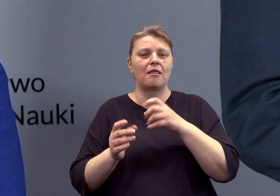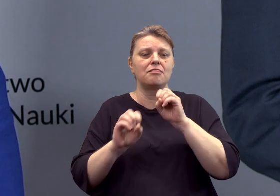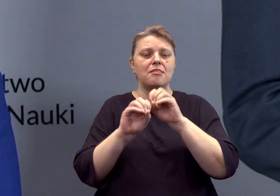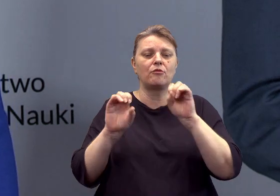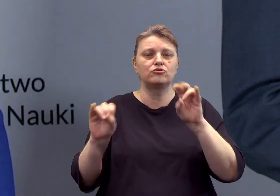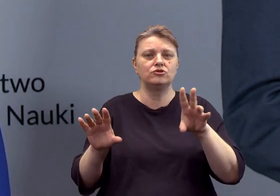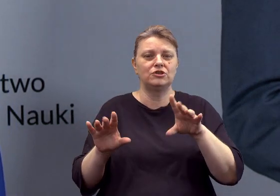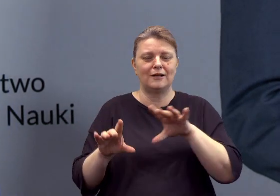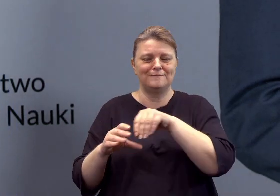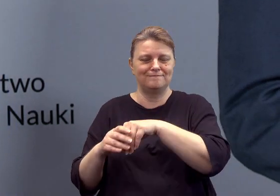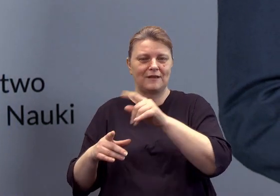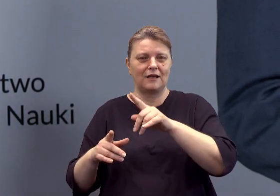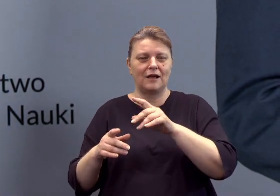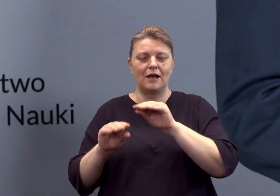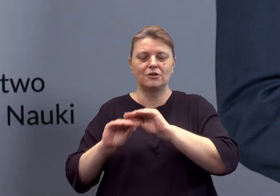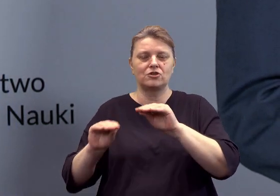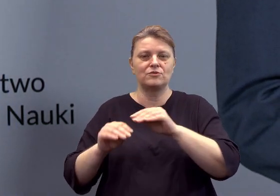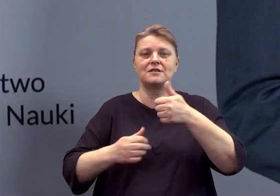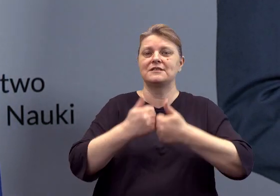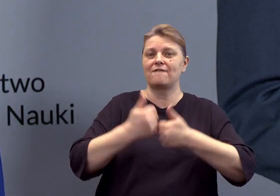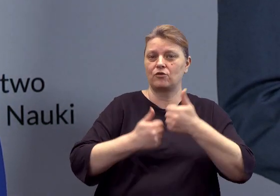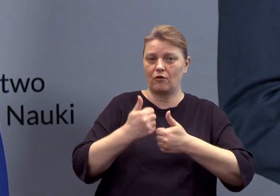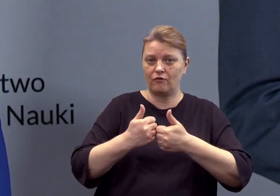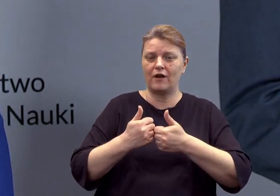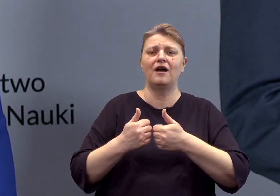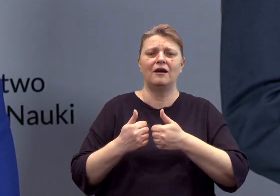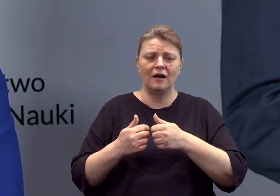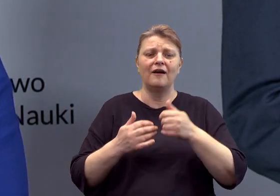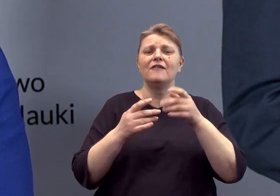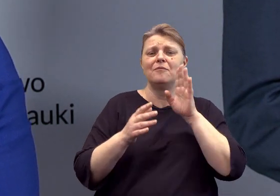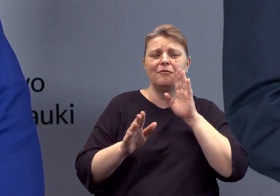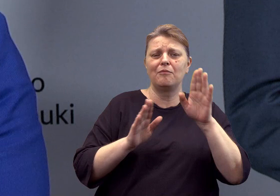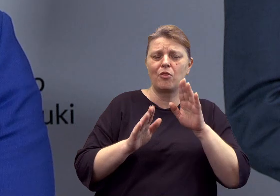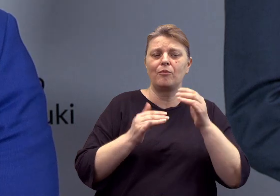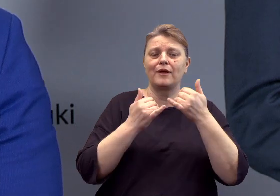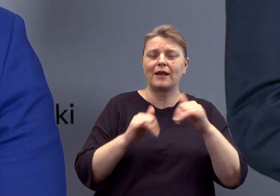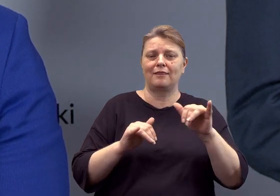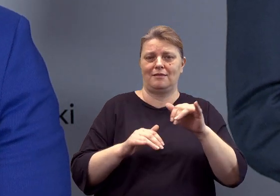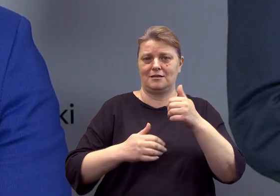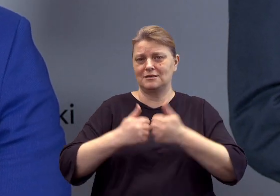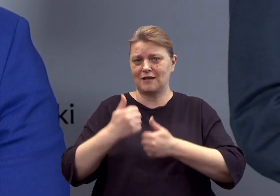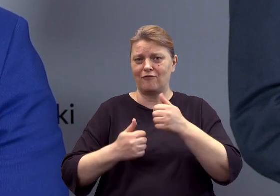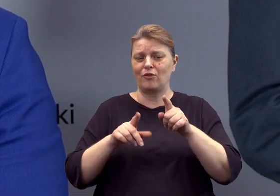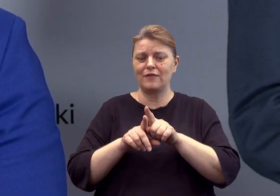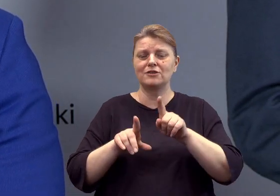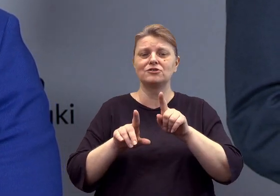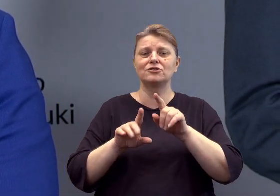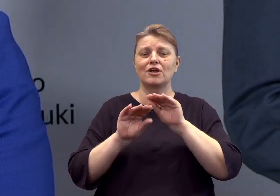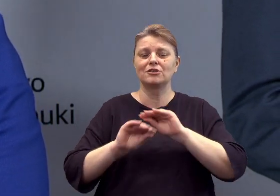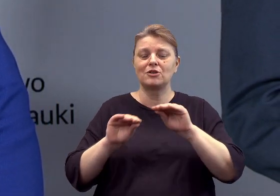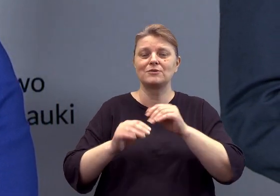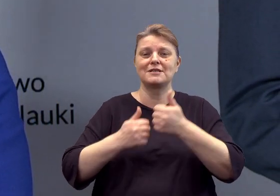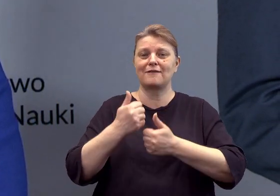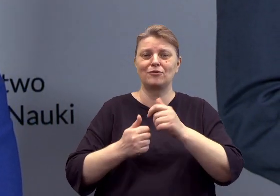Muszę tutaj podkreślić, że oczywiście tak jak i w innych zawodach, w kształceniu zawodowym nauczycieli brakuje,